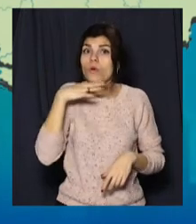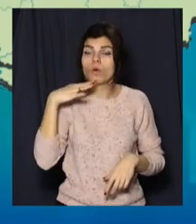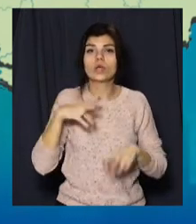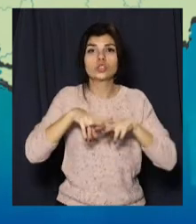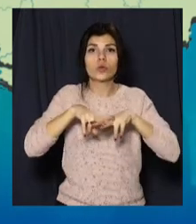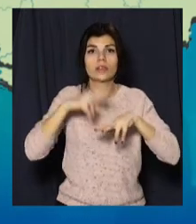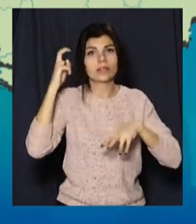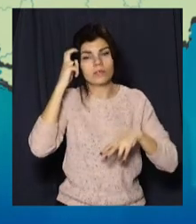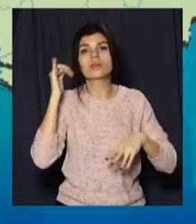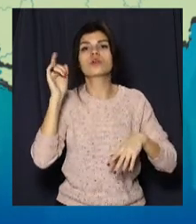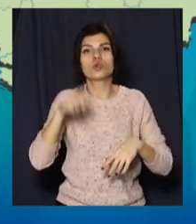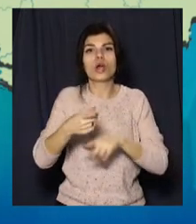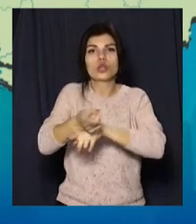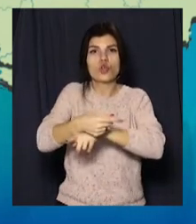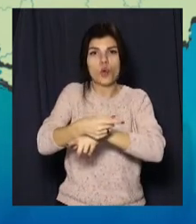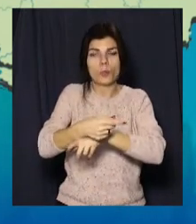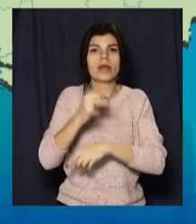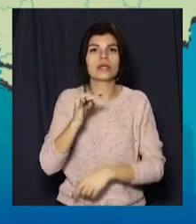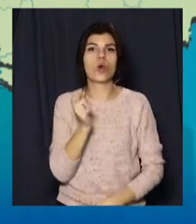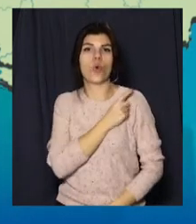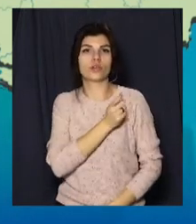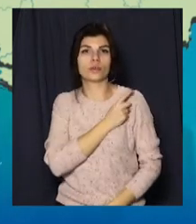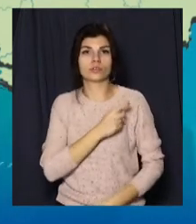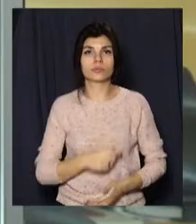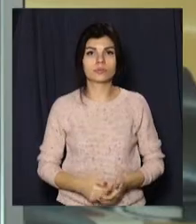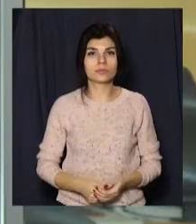Столиця, а також Тернопільщина та Одещина.